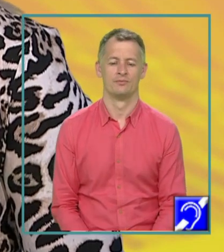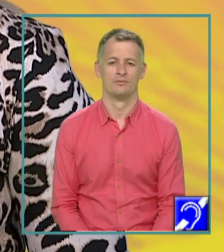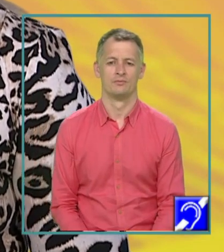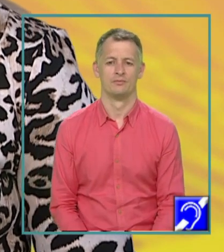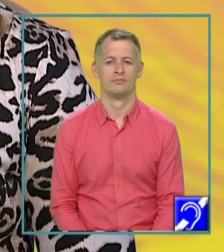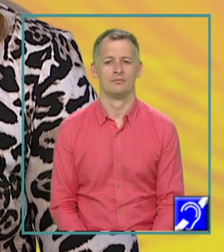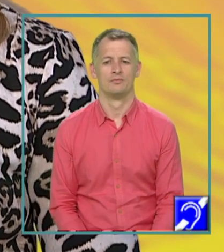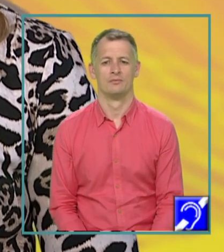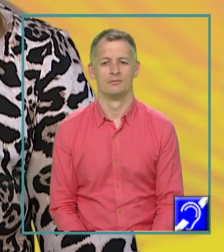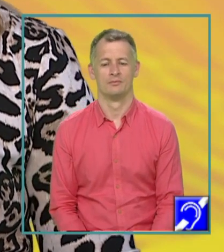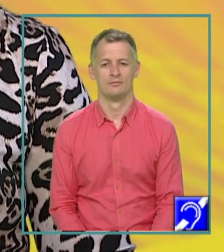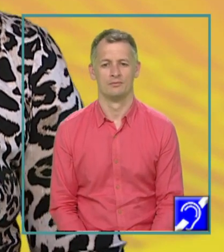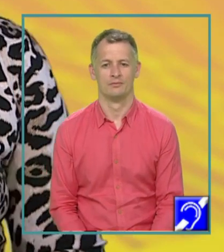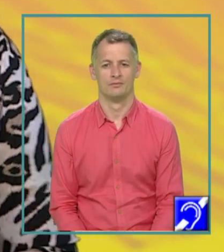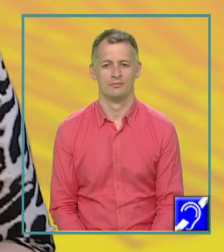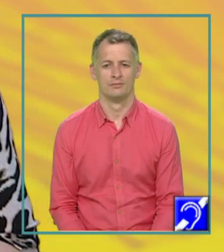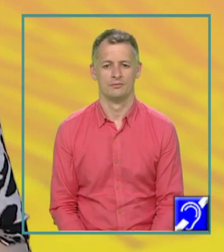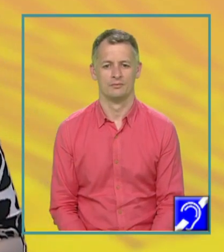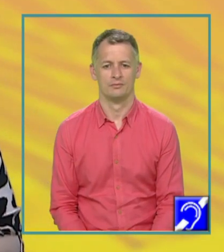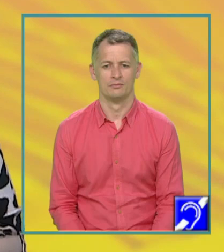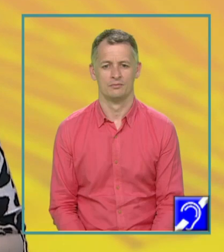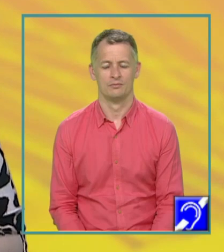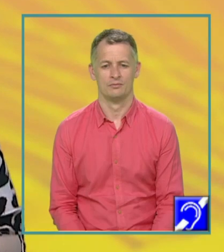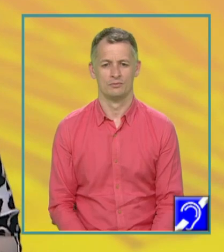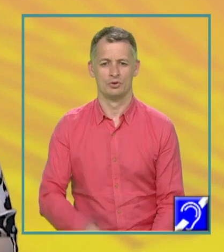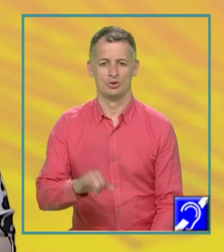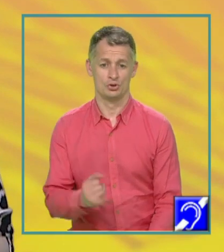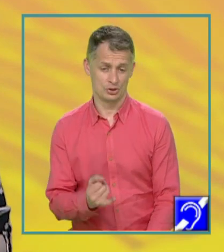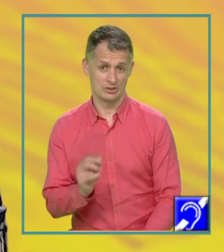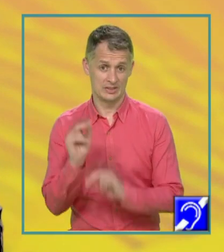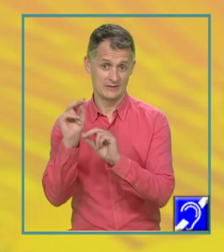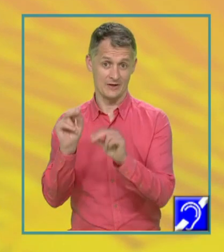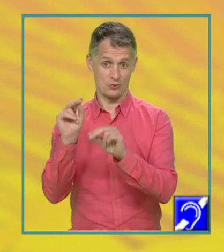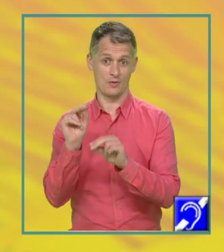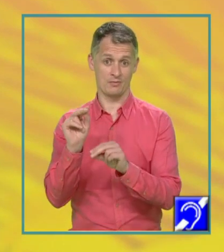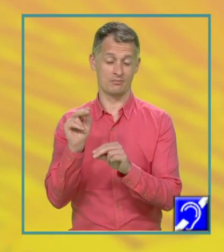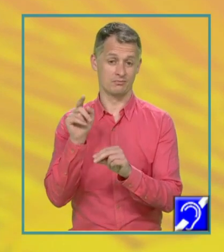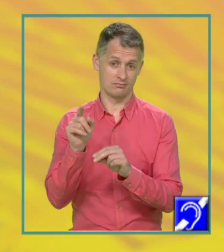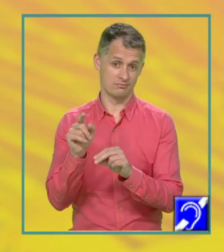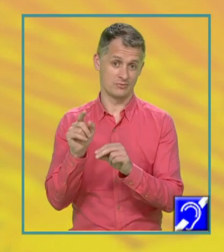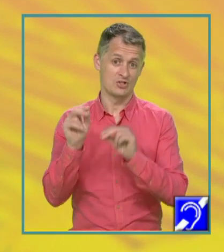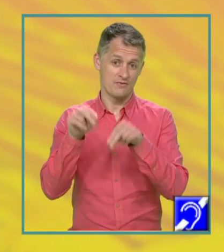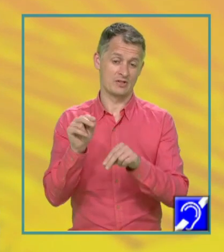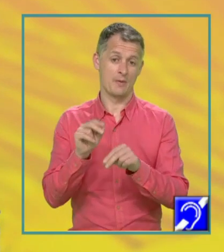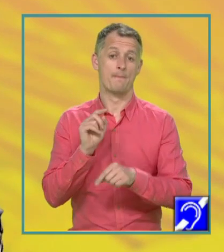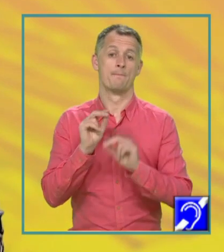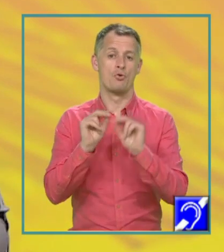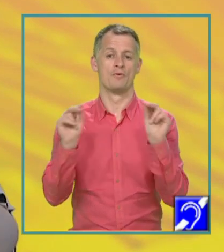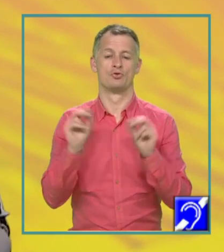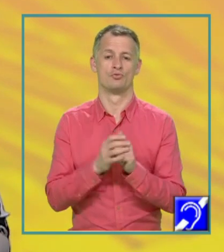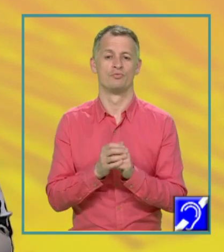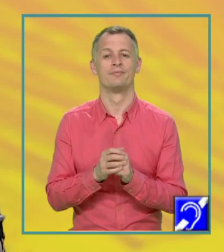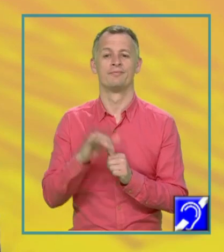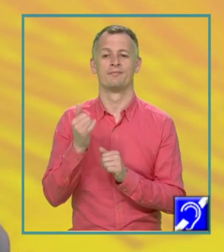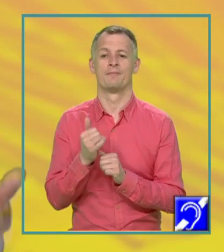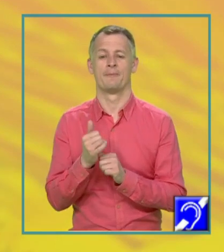și nu în ultimul rând sfatul meu este să încercați să vă încadrați